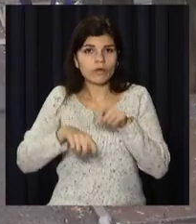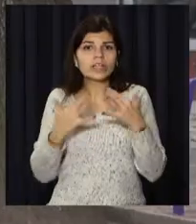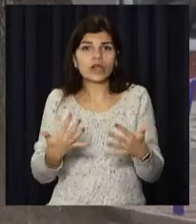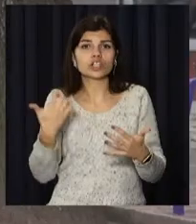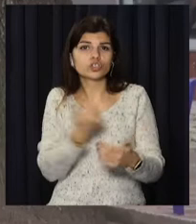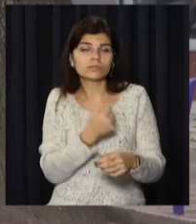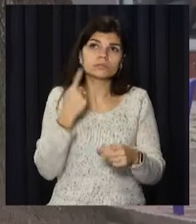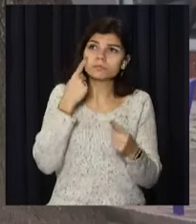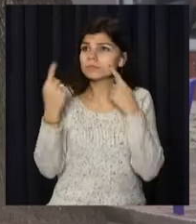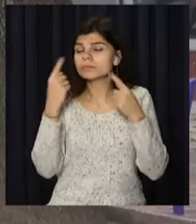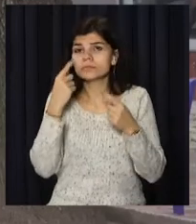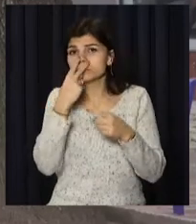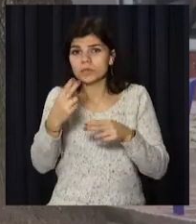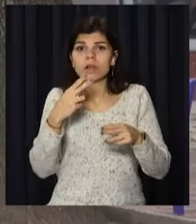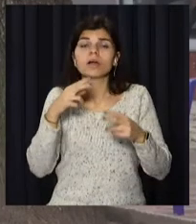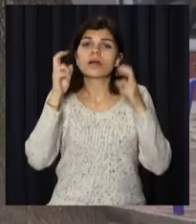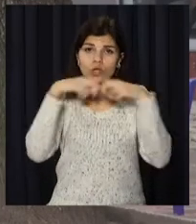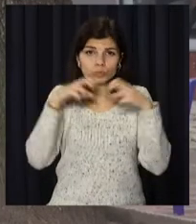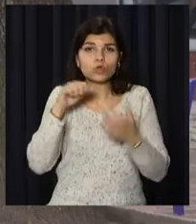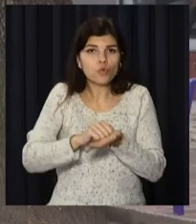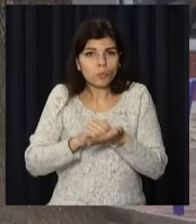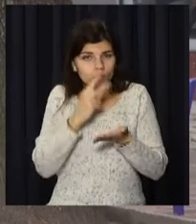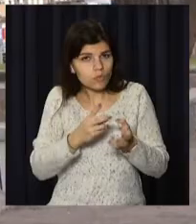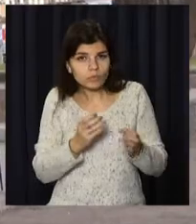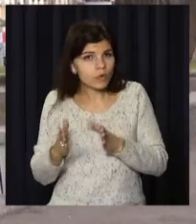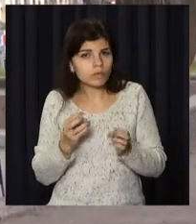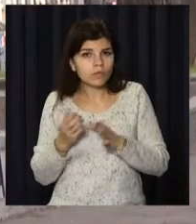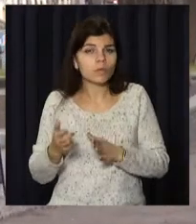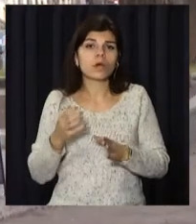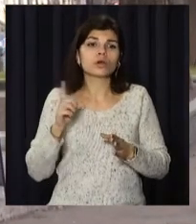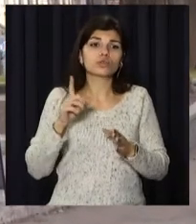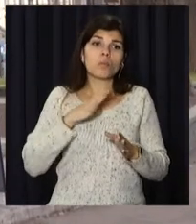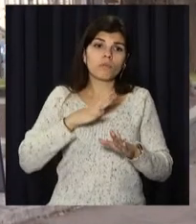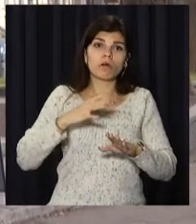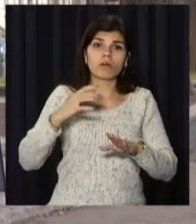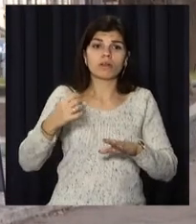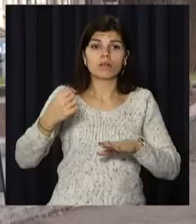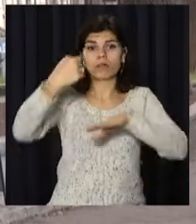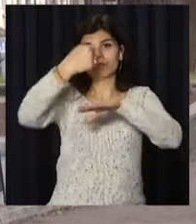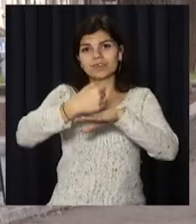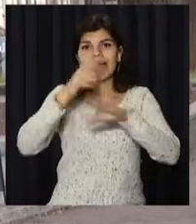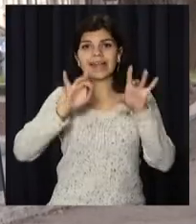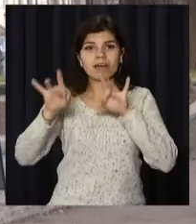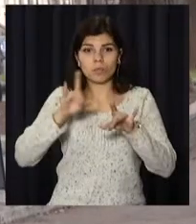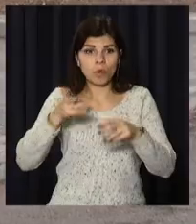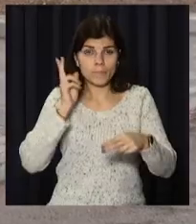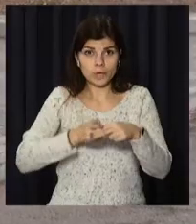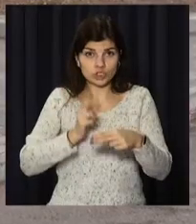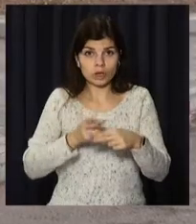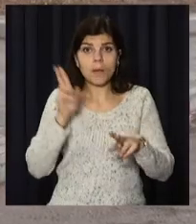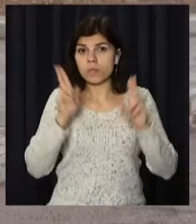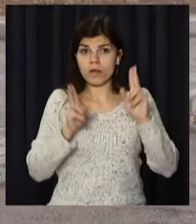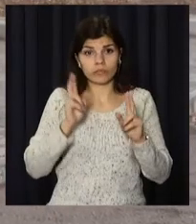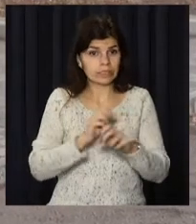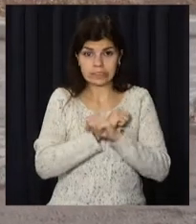тиждень. Із підприємцями проводять роз'яснювальну роботу, що не можна виносити та ставити мобільні конструкції, бо вони не передбачені